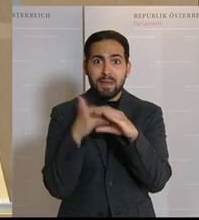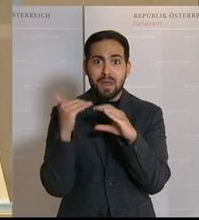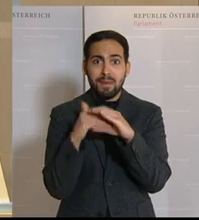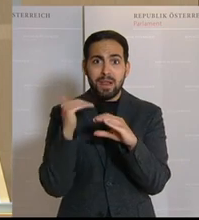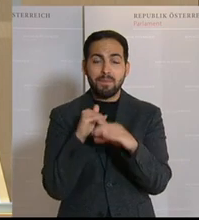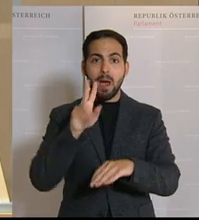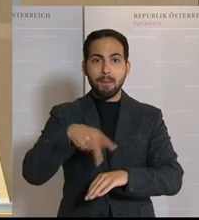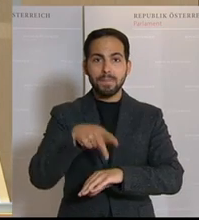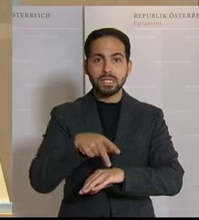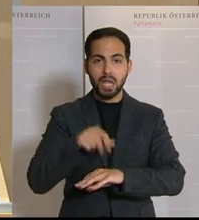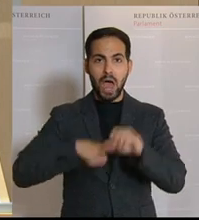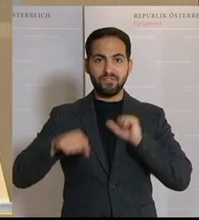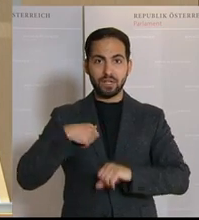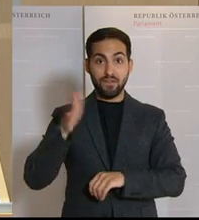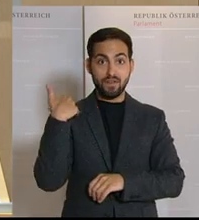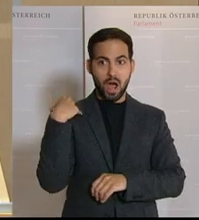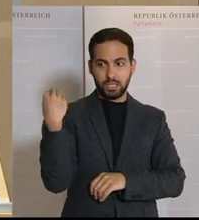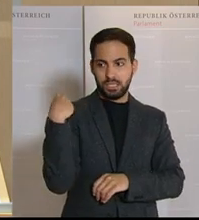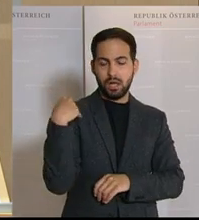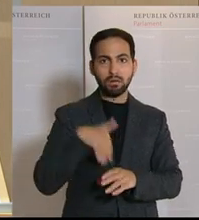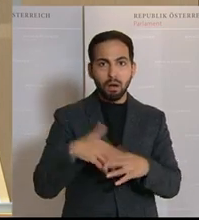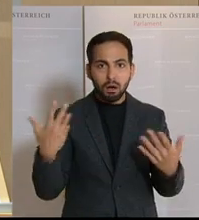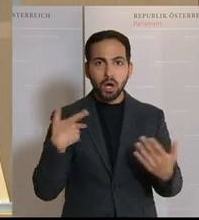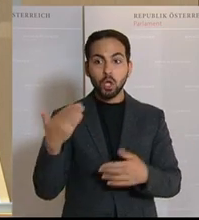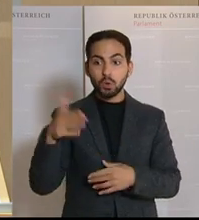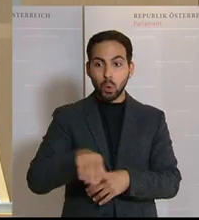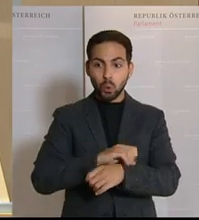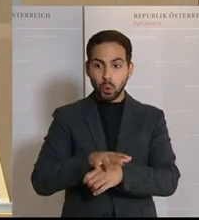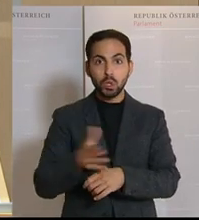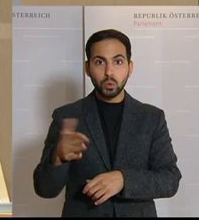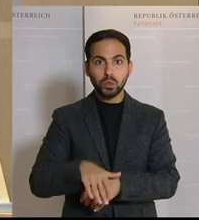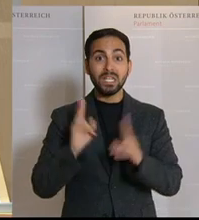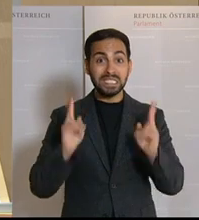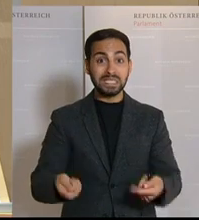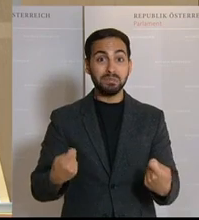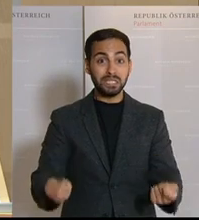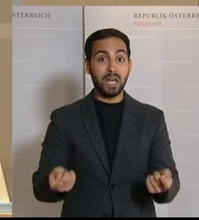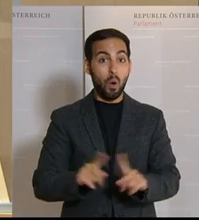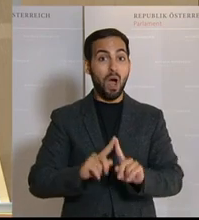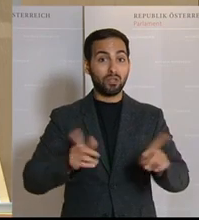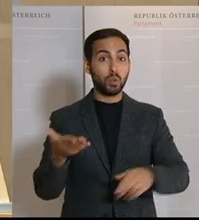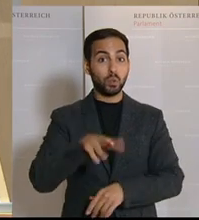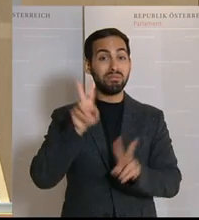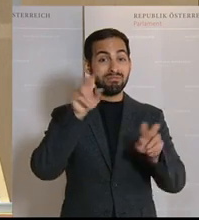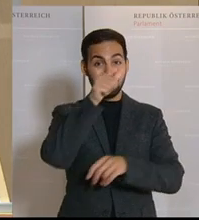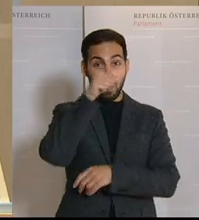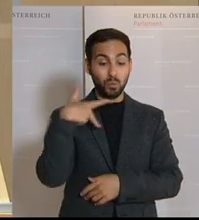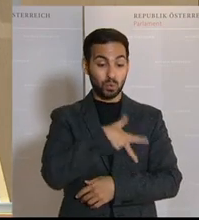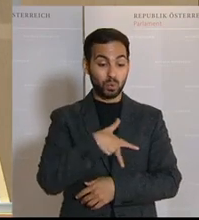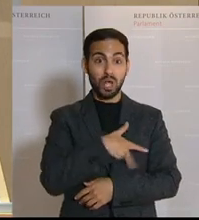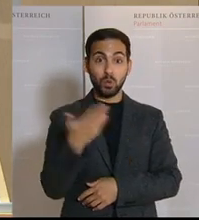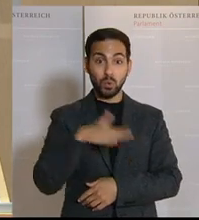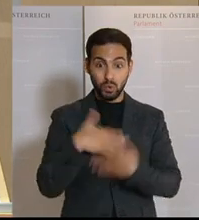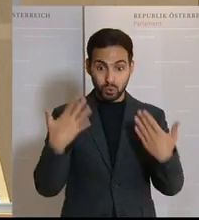eine Patientenanwälte hat einmal gesagt, man kann nicht nur durch den Tod von Corona sterben, es gibt auch den sozialen Tod. Und das ist passiert durch all diese Maßnahmen.